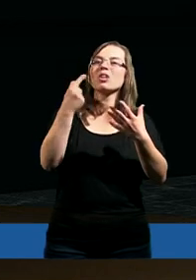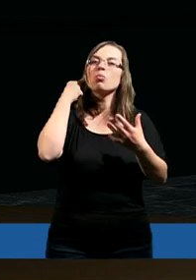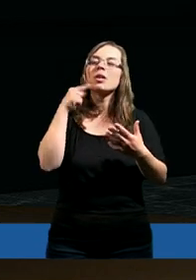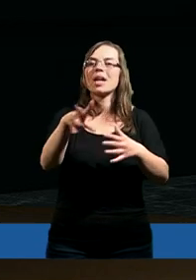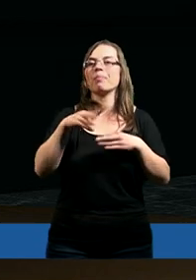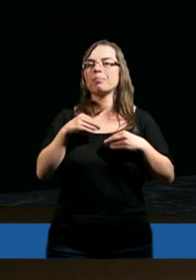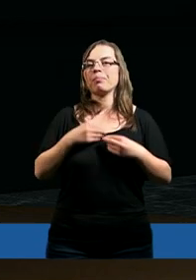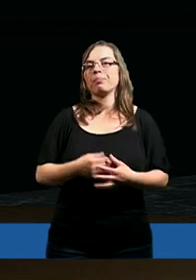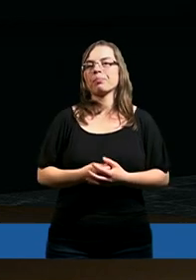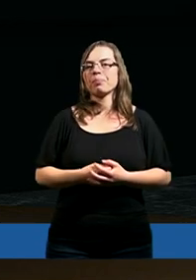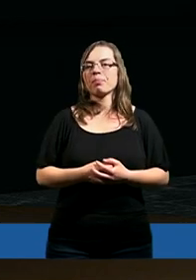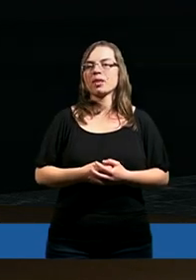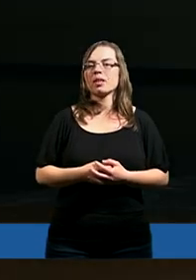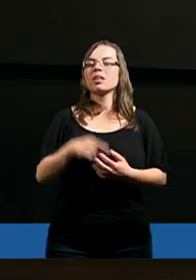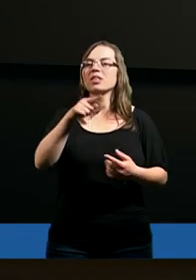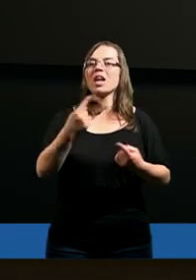te różne rzeczy.